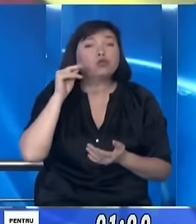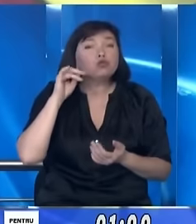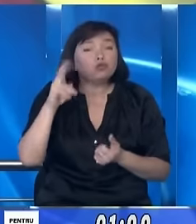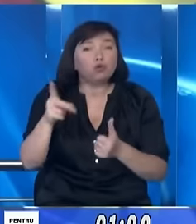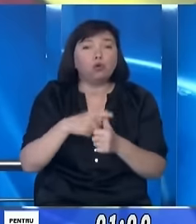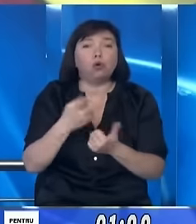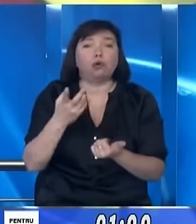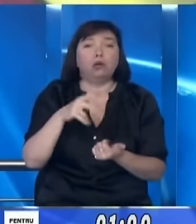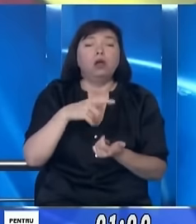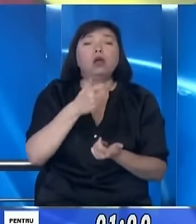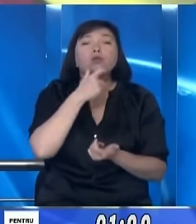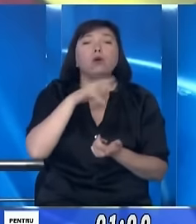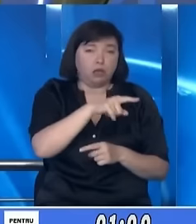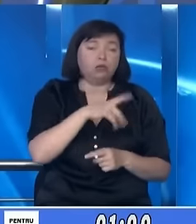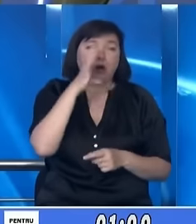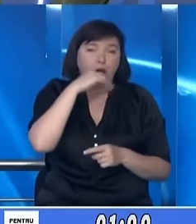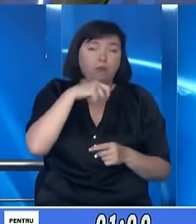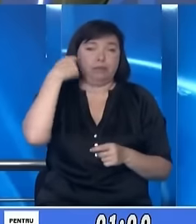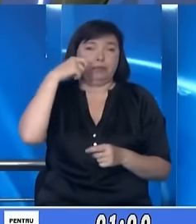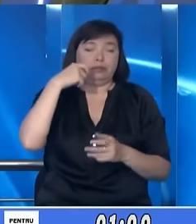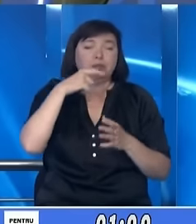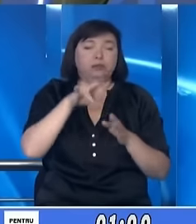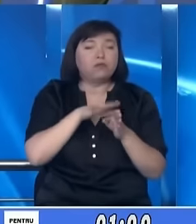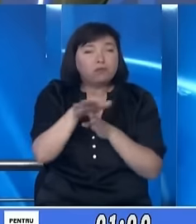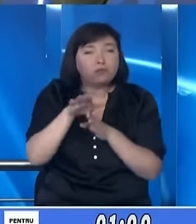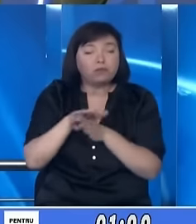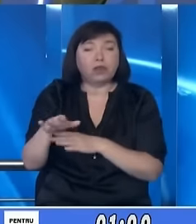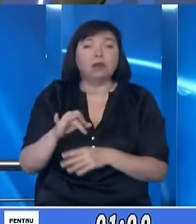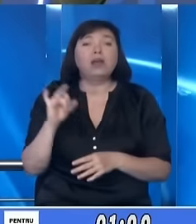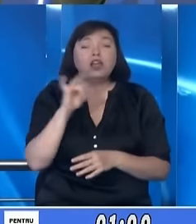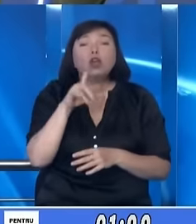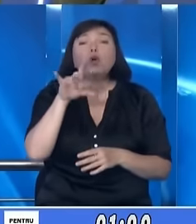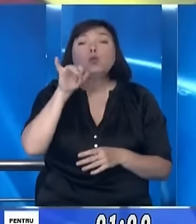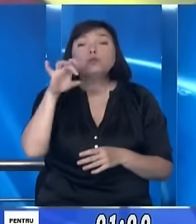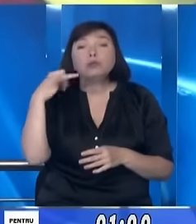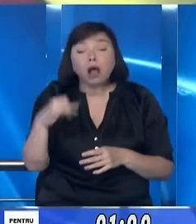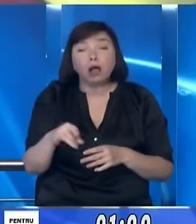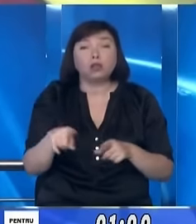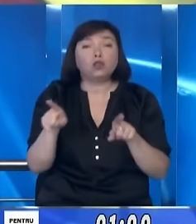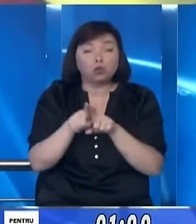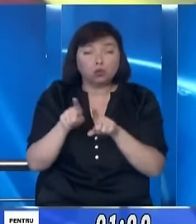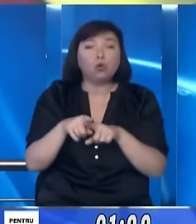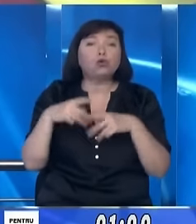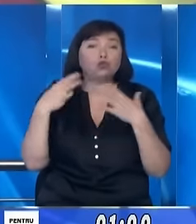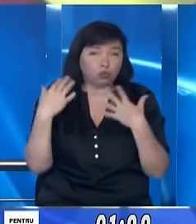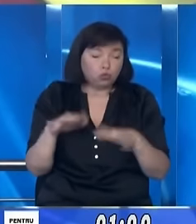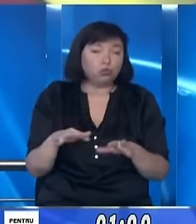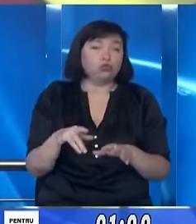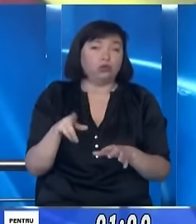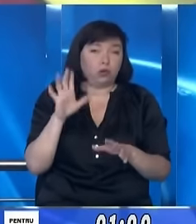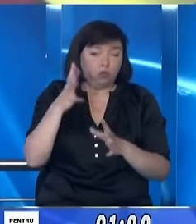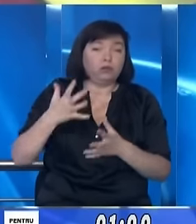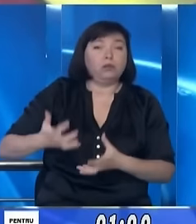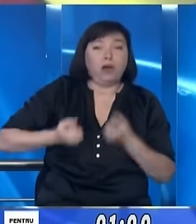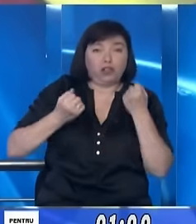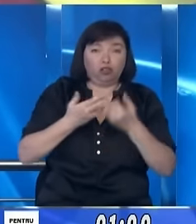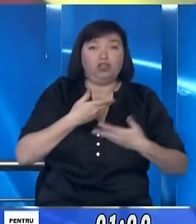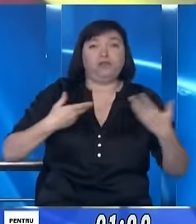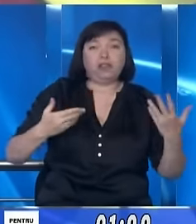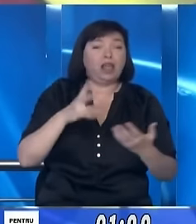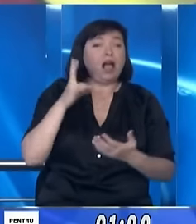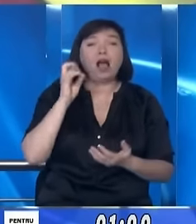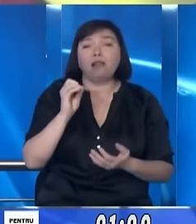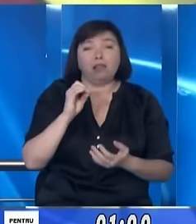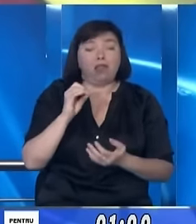domnul Filat, nu de mult. Și sunt sigur că și domnul Sate, deja de data aceasta, ne va susține pe noi și nu pe